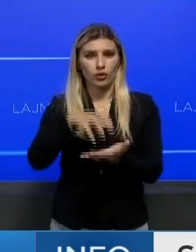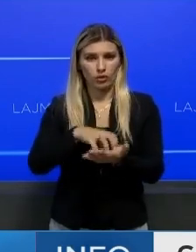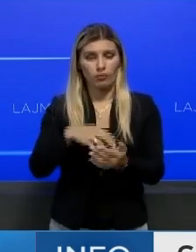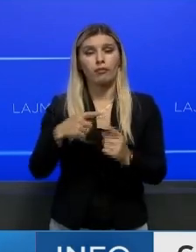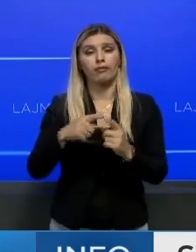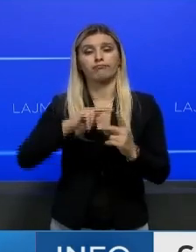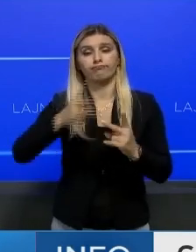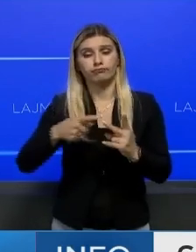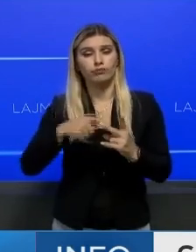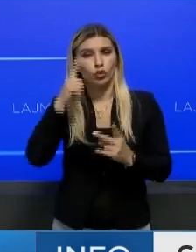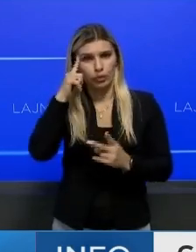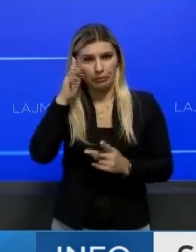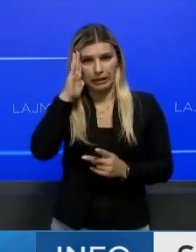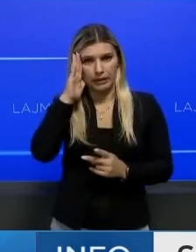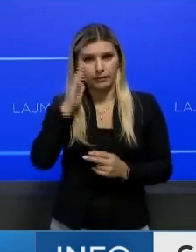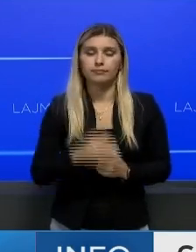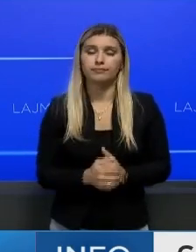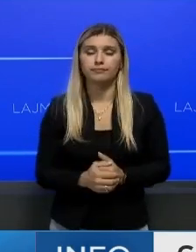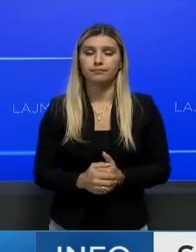pasë dhe si kryeministër.